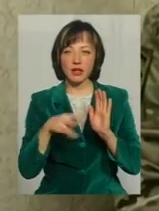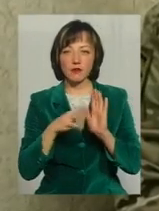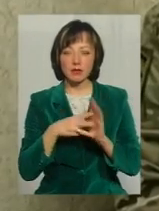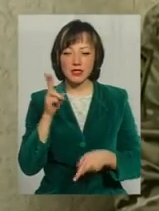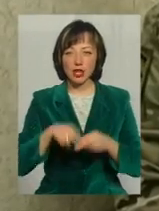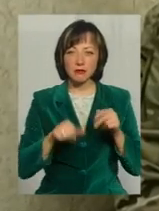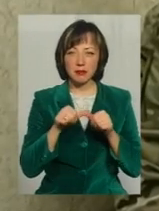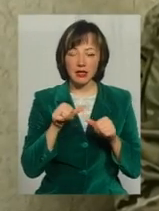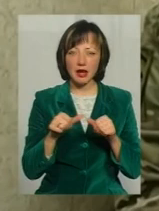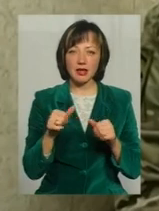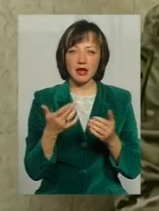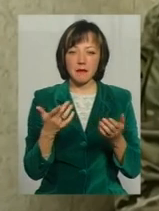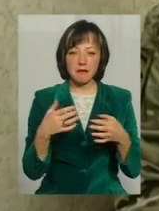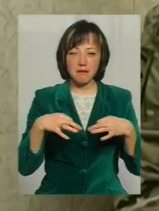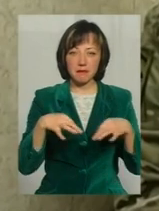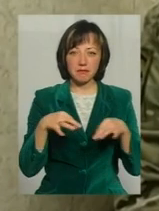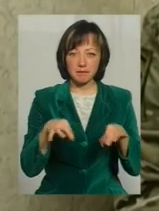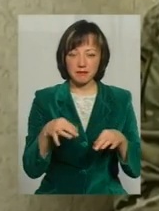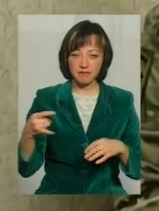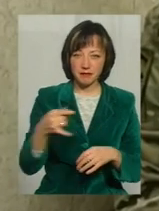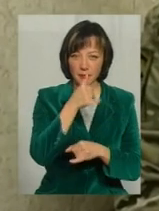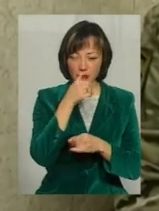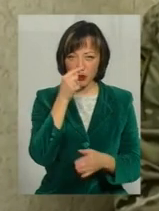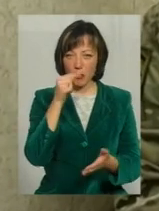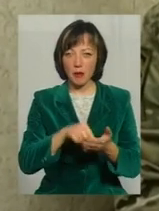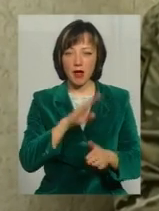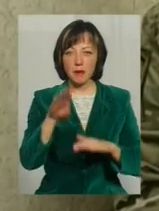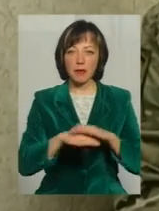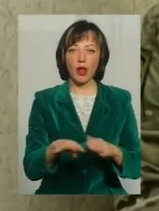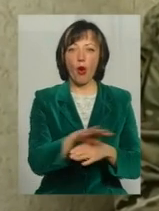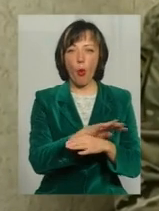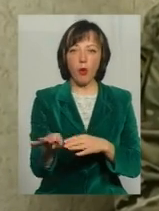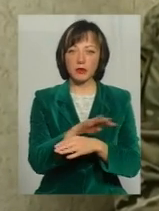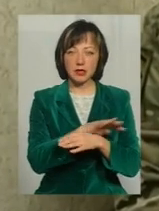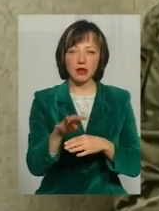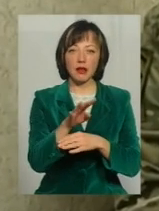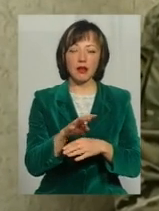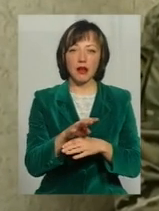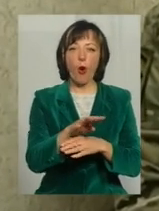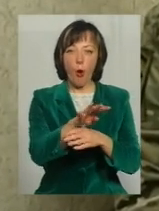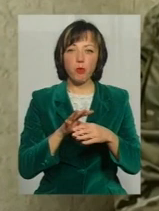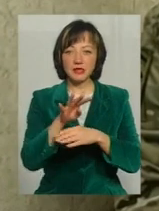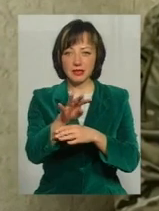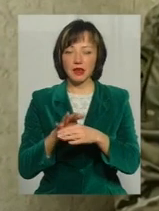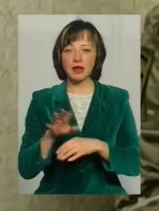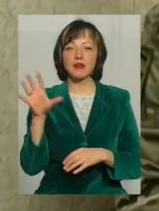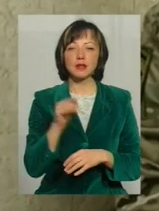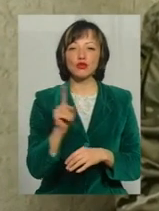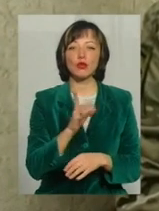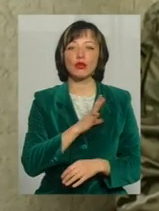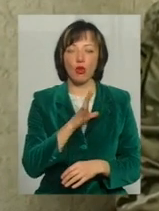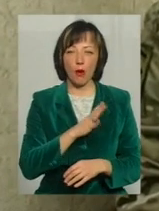пальне Заправитися не успіли і якраз попали під обстріл градів І всього що було